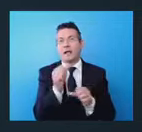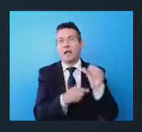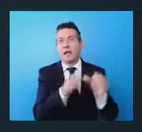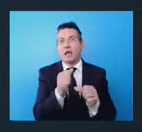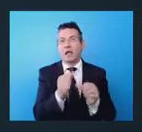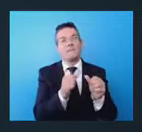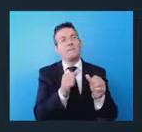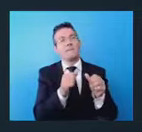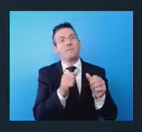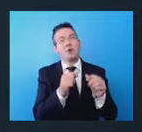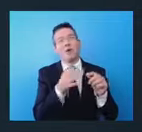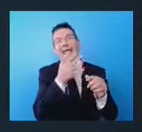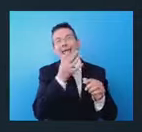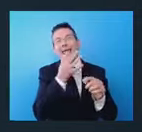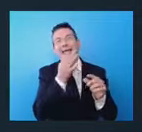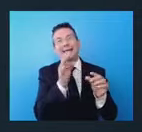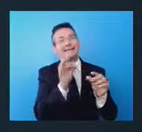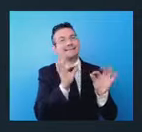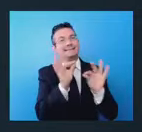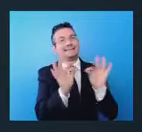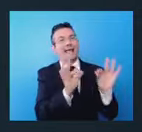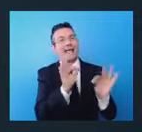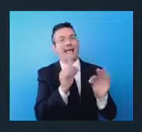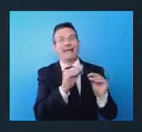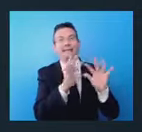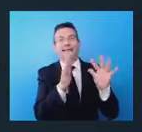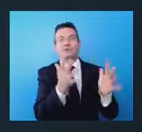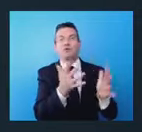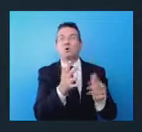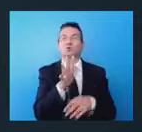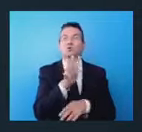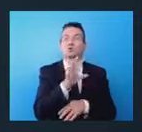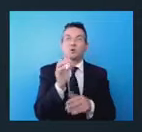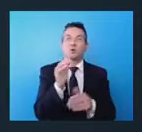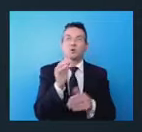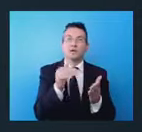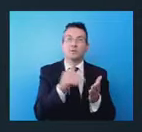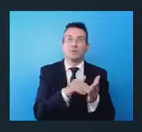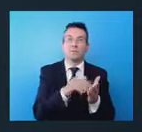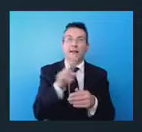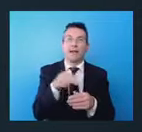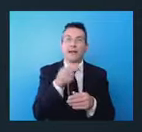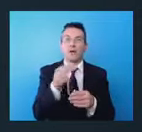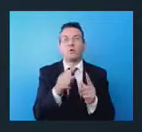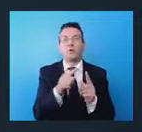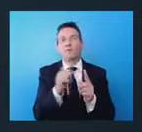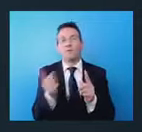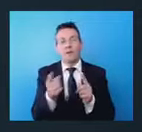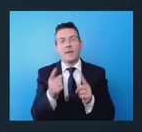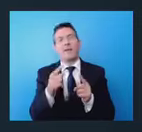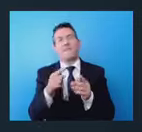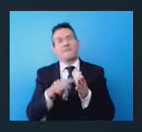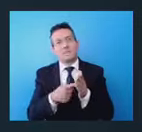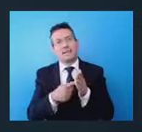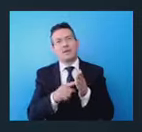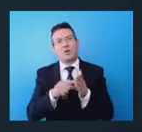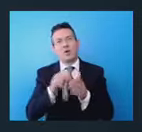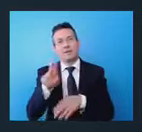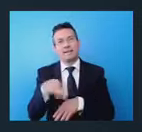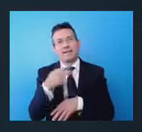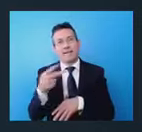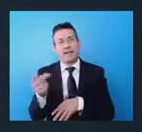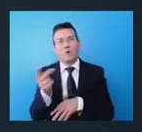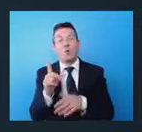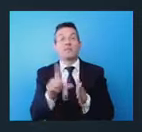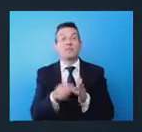rimodernandolo, il cui valore parte da 500.000 euro per arrivare a diversi milioni di euro e il tempo medio necessario